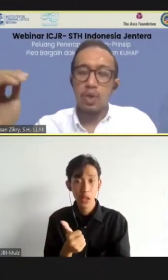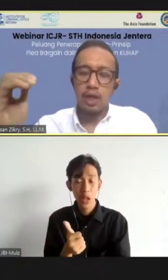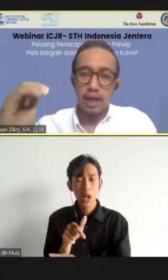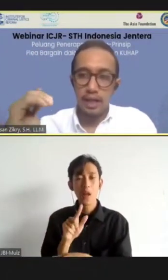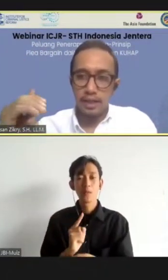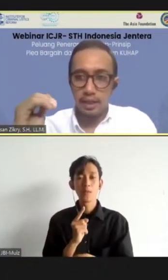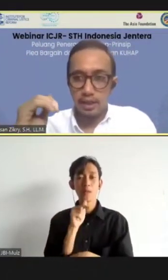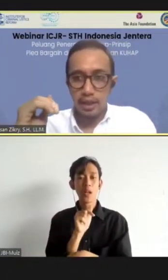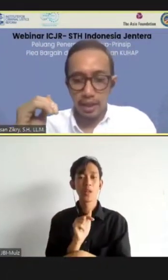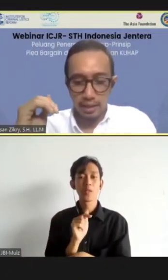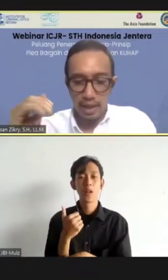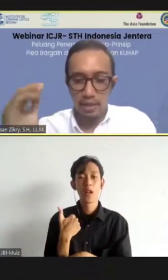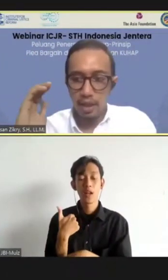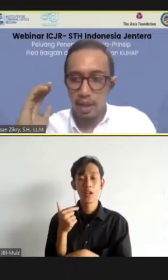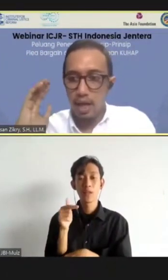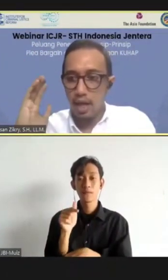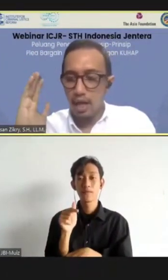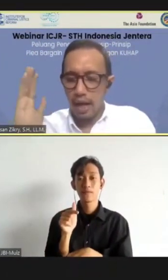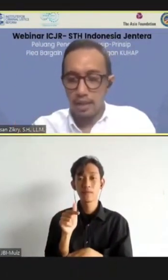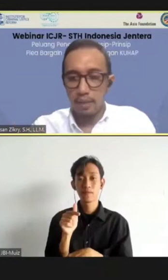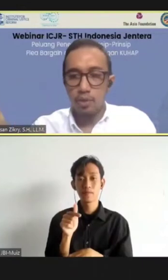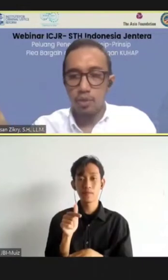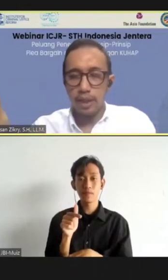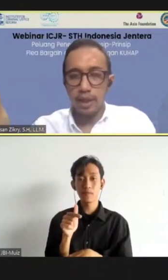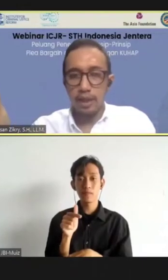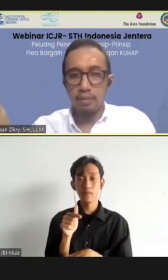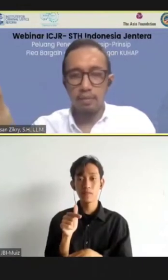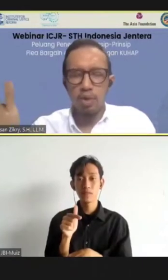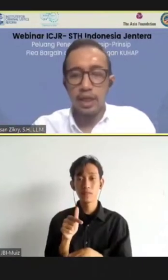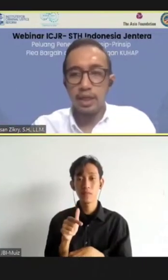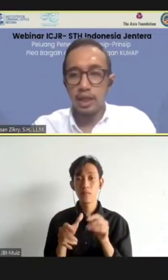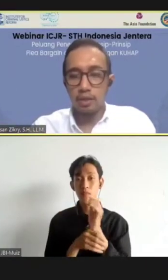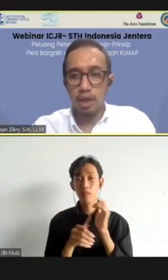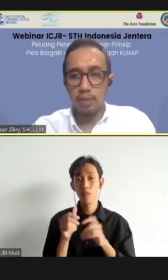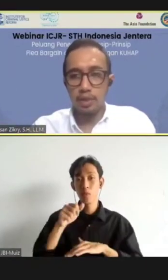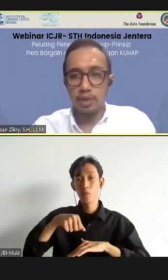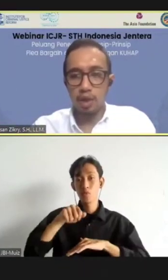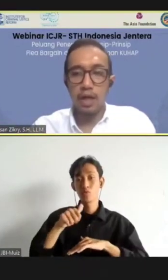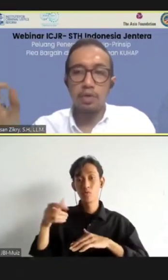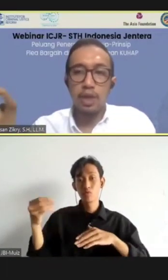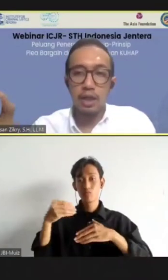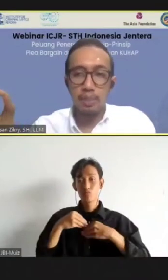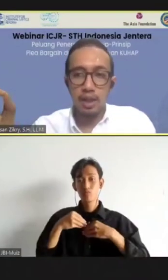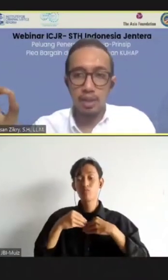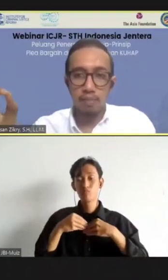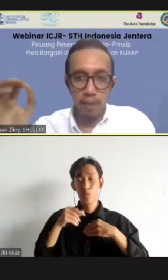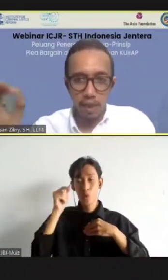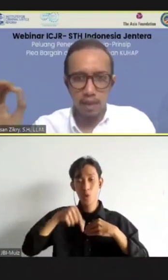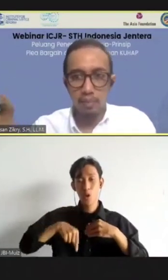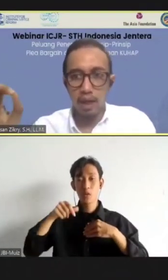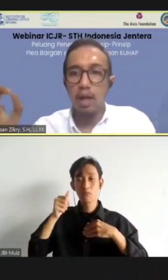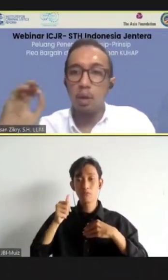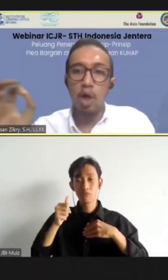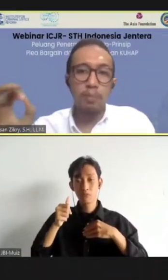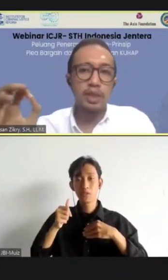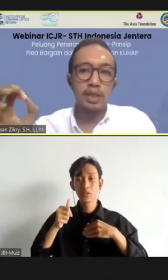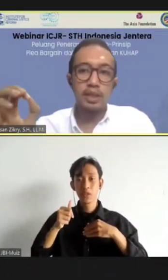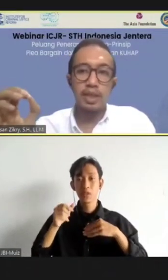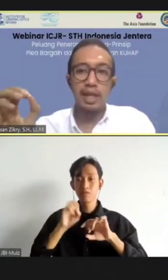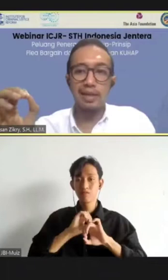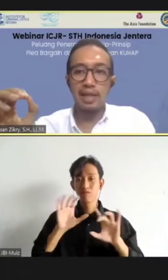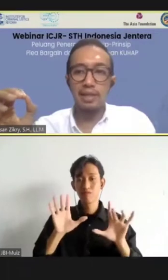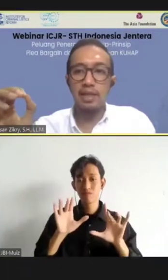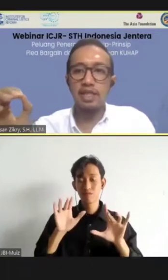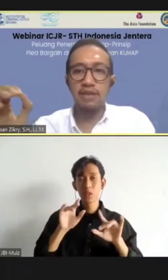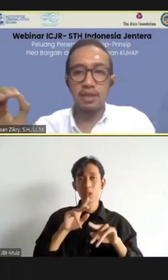itu, dengan adanya sentencing guidelines, maka ancaman hukuman yang mungkin dijatuhkan kepada seseorang, itu jadi lebih predictable. Walaupun